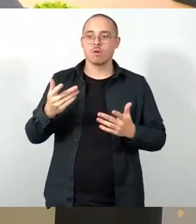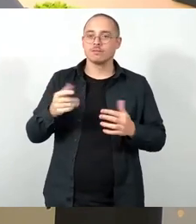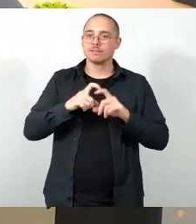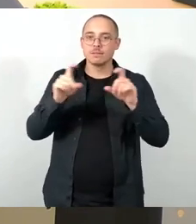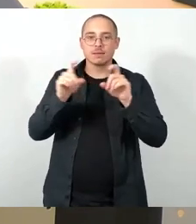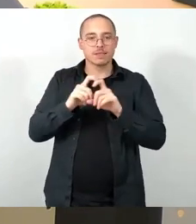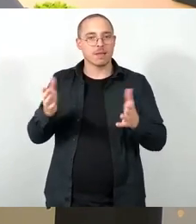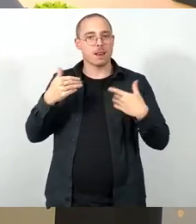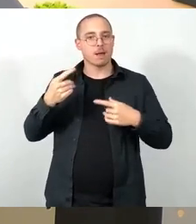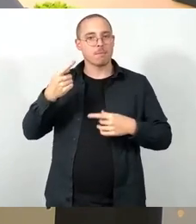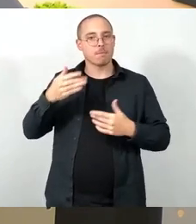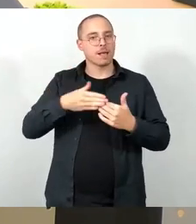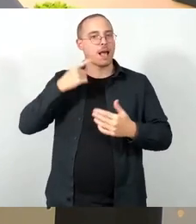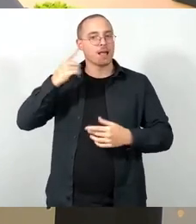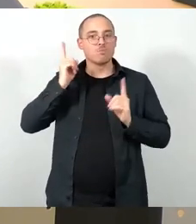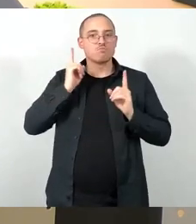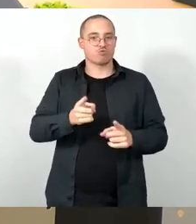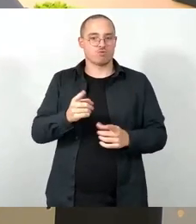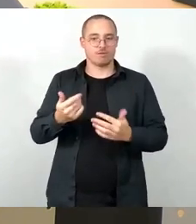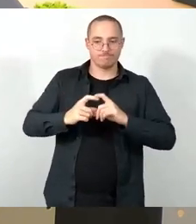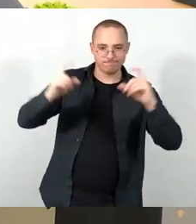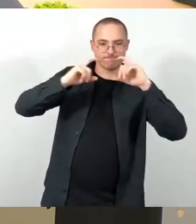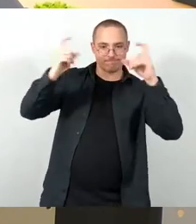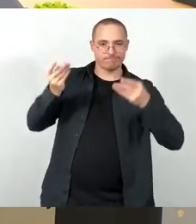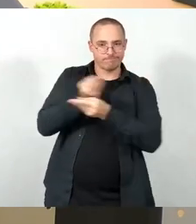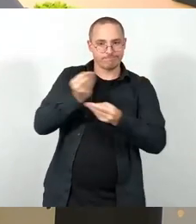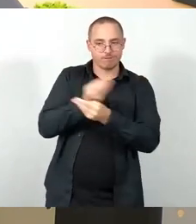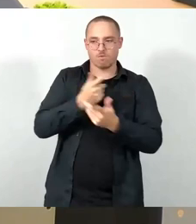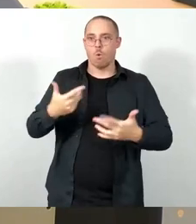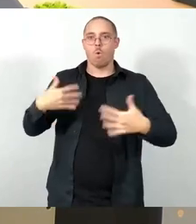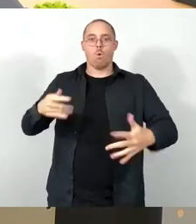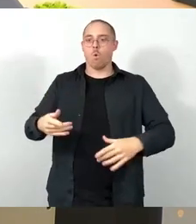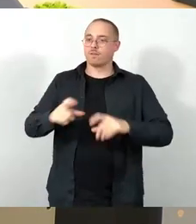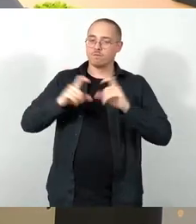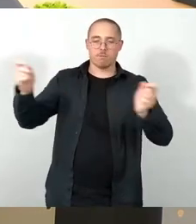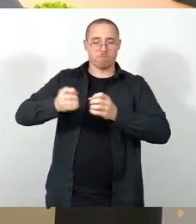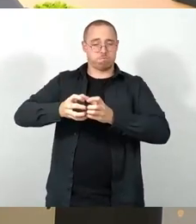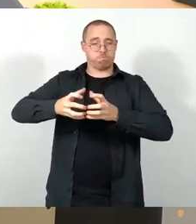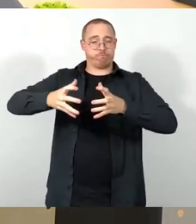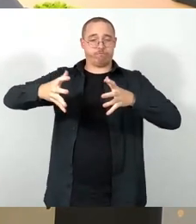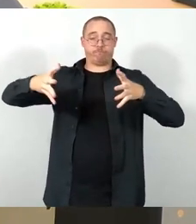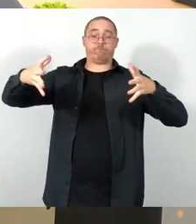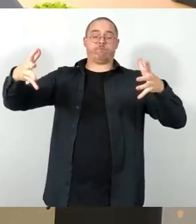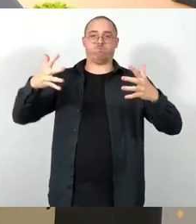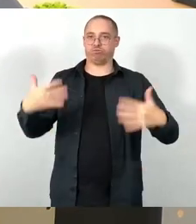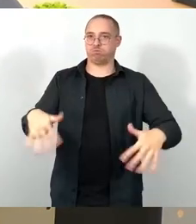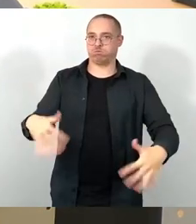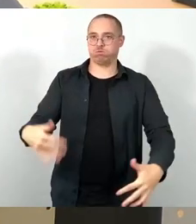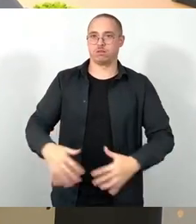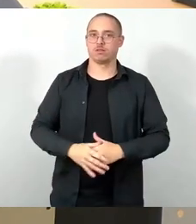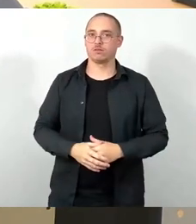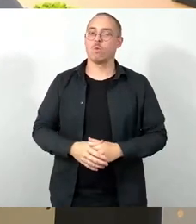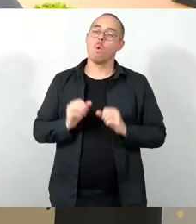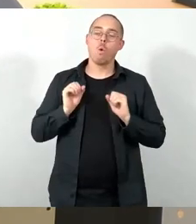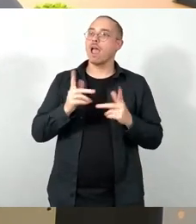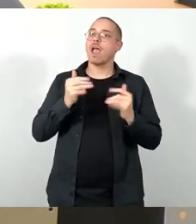aufgebläht waren. Natürlich ist es völlig richtig, da den Kulturentwicklungsplan und meinetwegen auch den Digitalisierungsplan dort rauszunehmen. Meines Erachtens hätte man